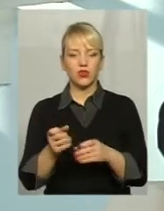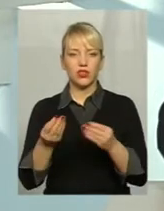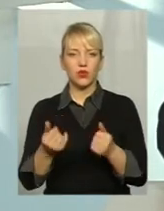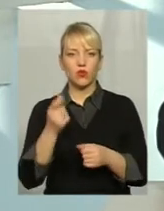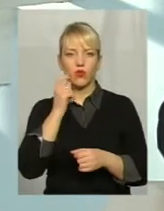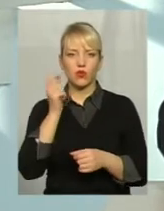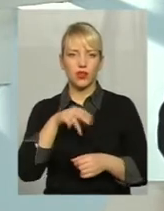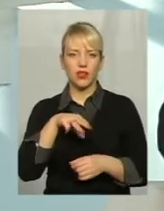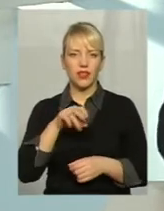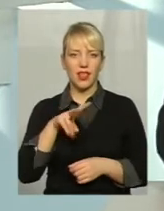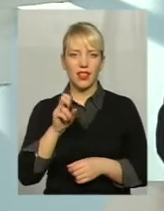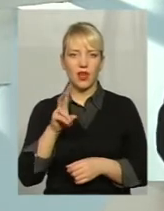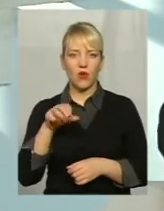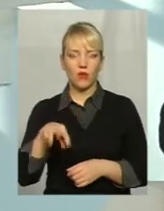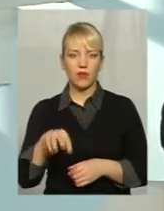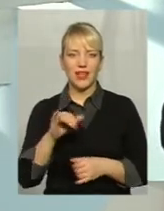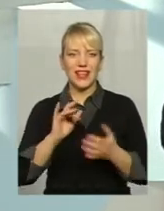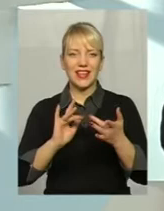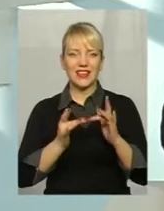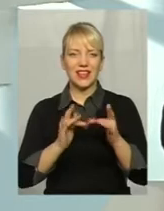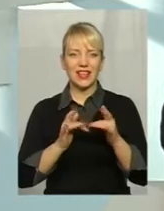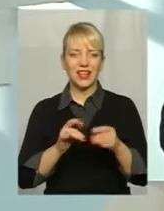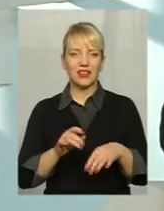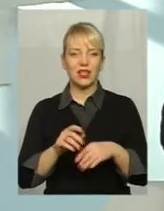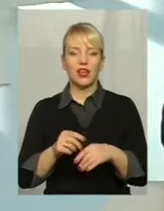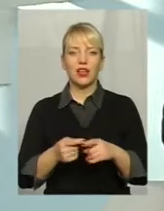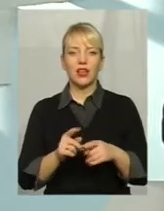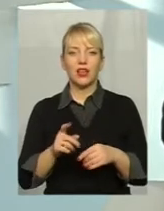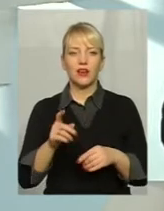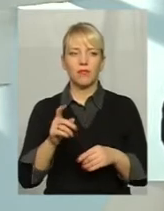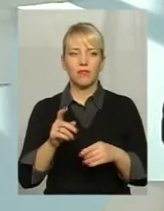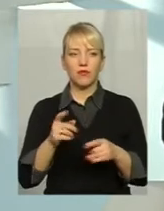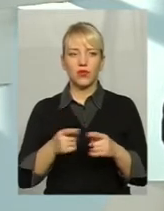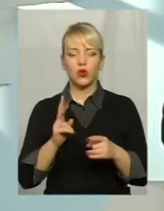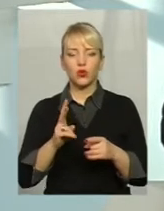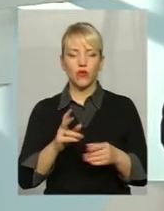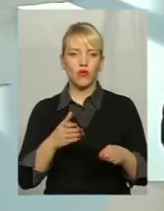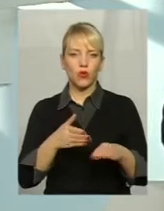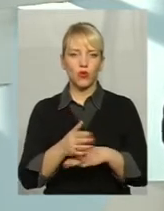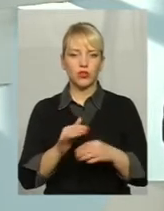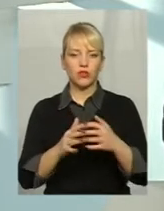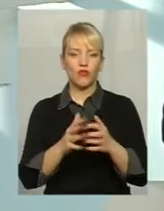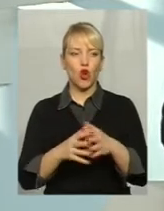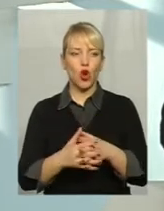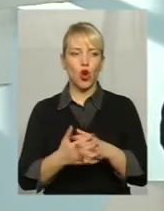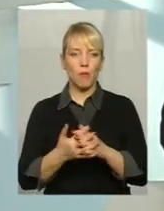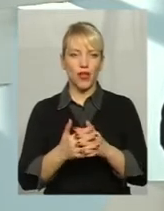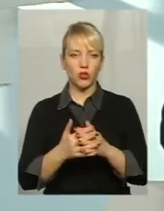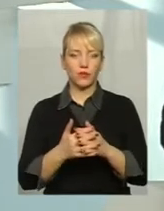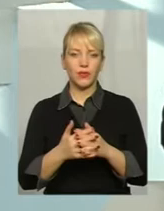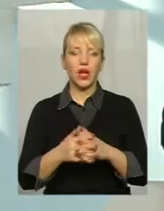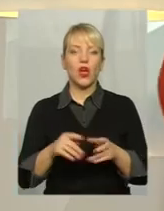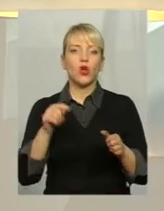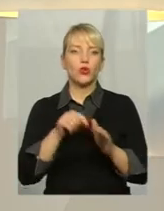Укртелекому Інтернет Провайдери, які заходять сьогодні в громаду Так само допомагаємо Тобто і та